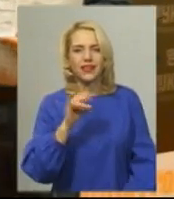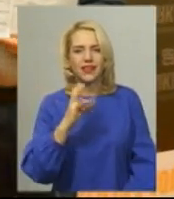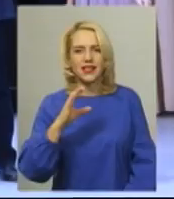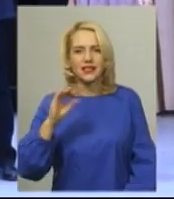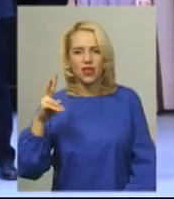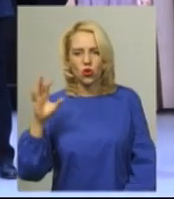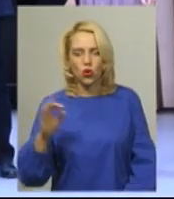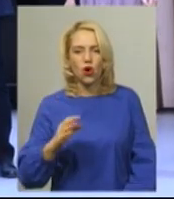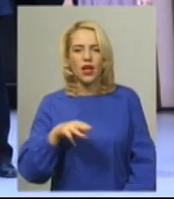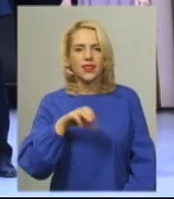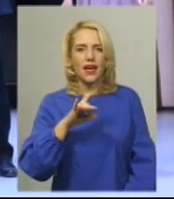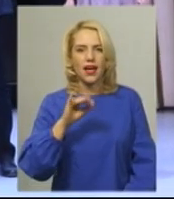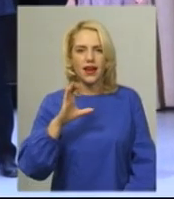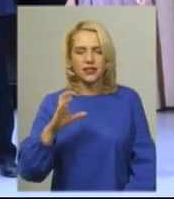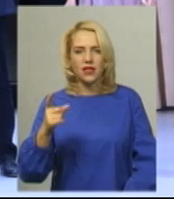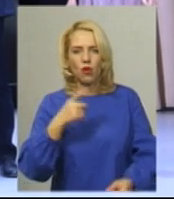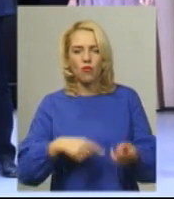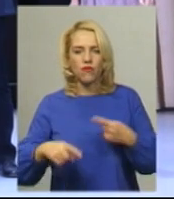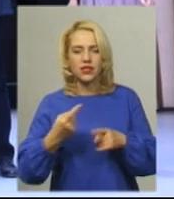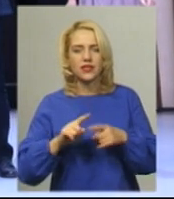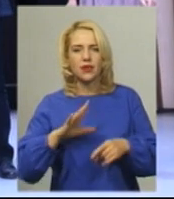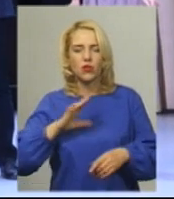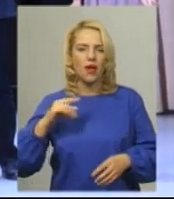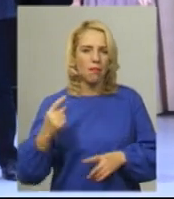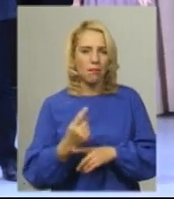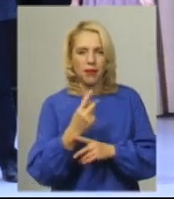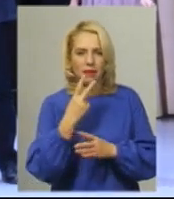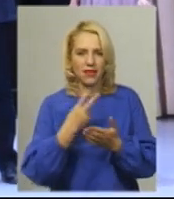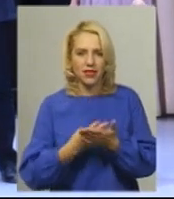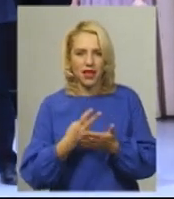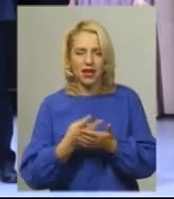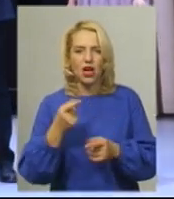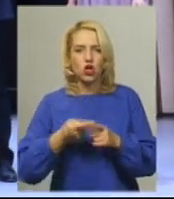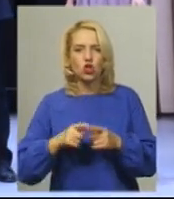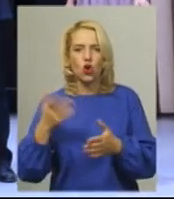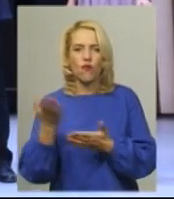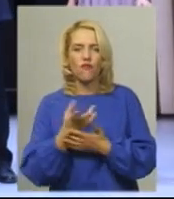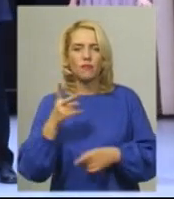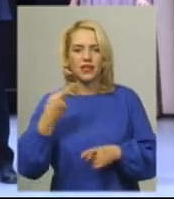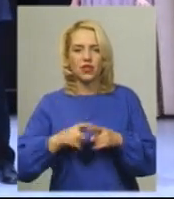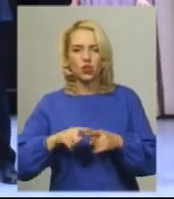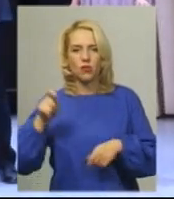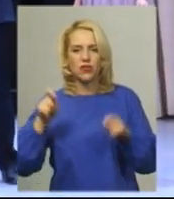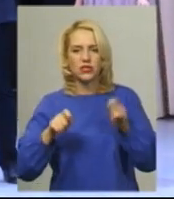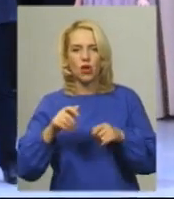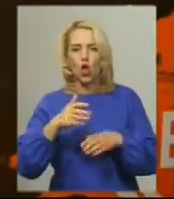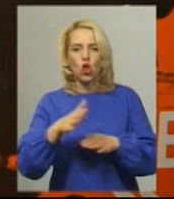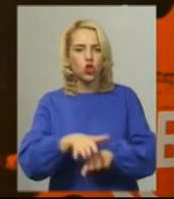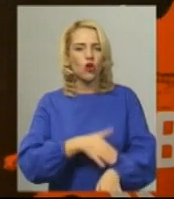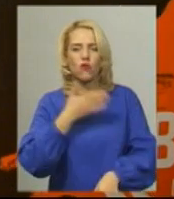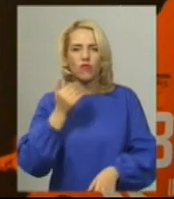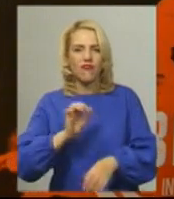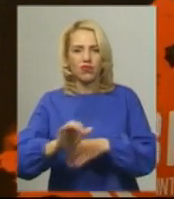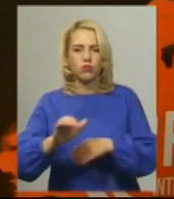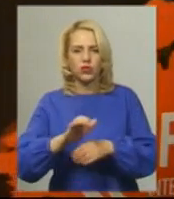повернення». Це була прем'єра цей фільм, на цьому фестиваль. Його довго не випускали, півтора року. Їм